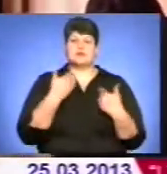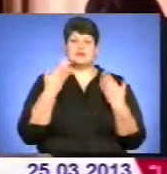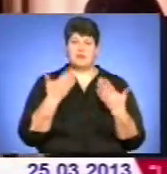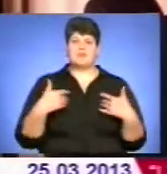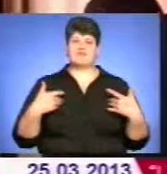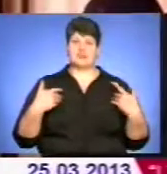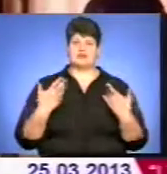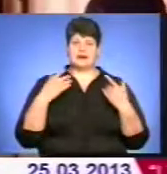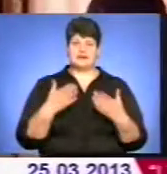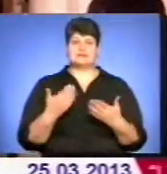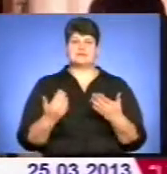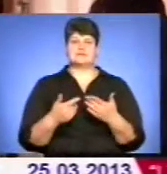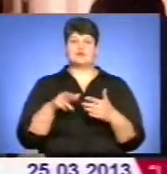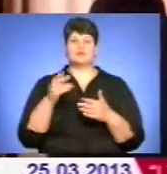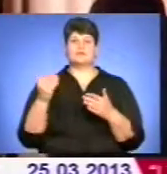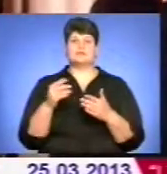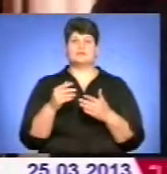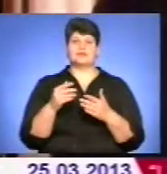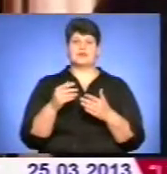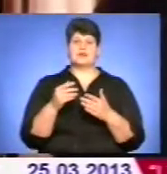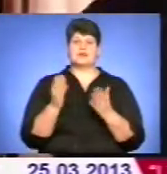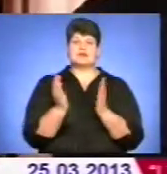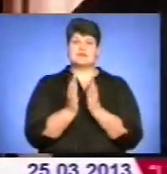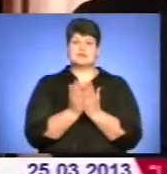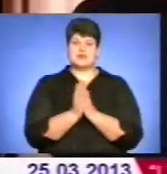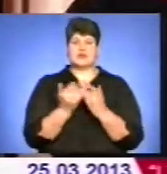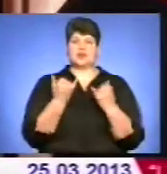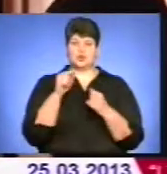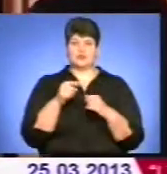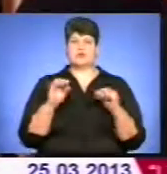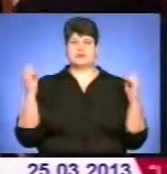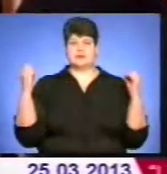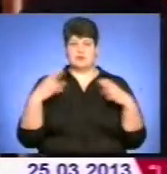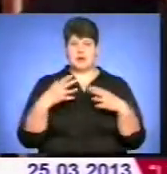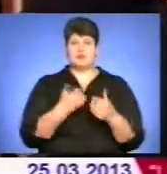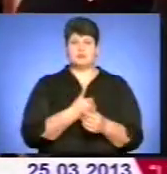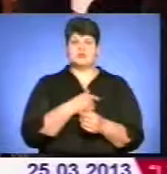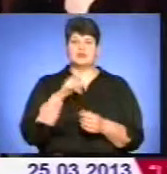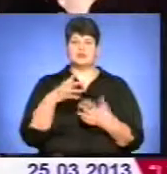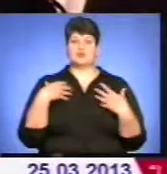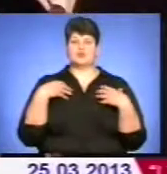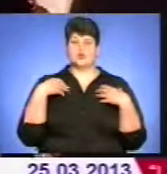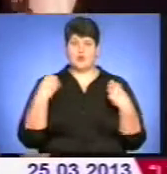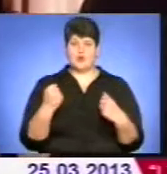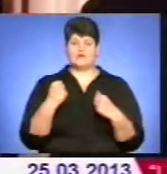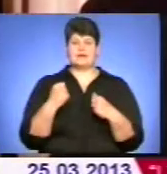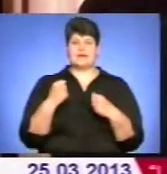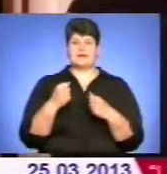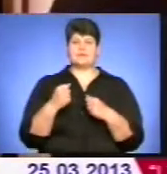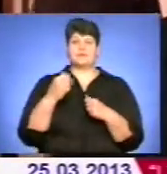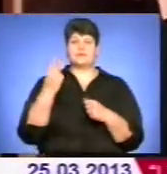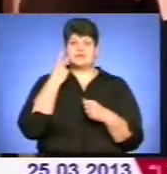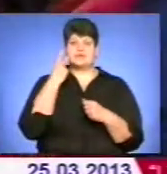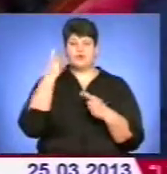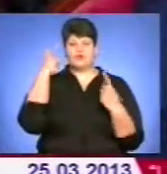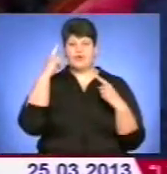привітати його з виходом чергової збірки, яка сьогодні всіх тут зібрала. І побажати йому здоров'я, побажати йому постійного творчого неспокою,